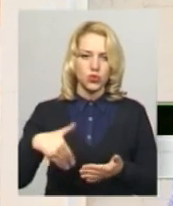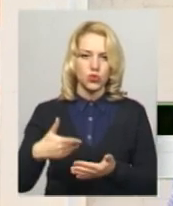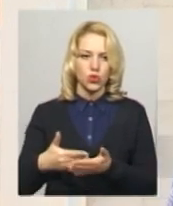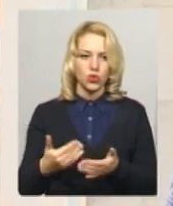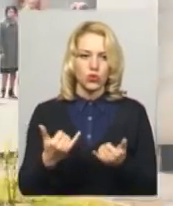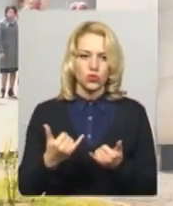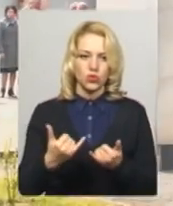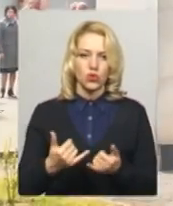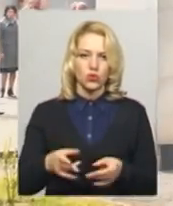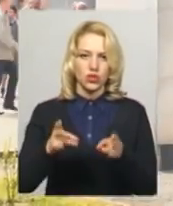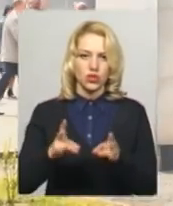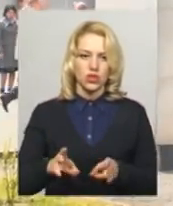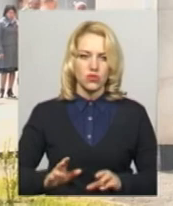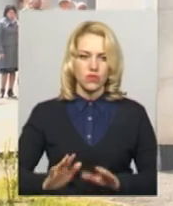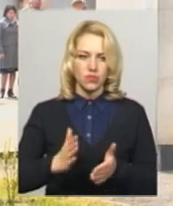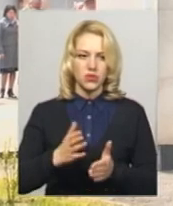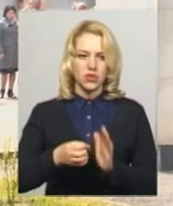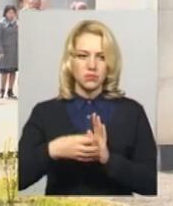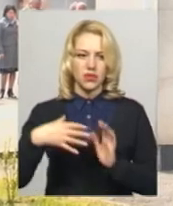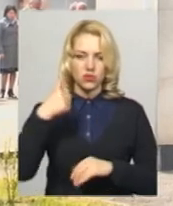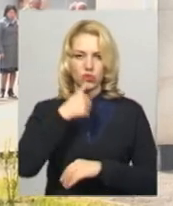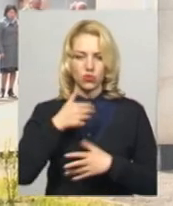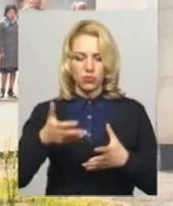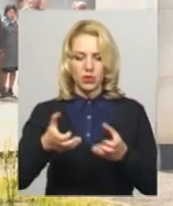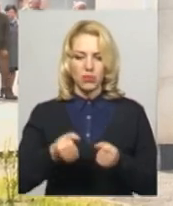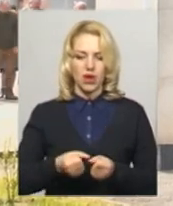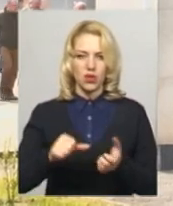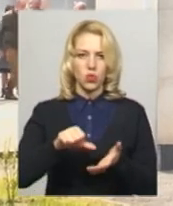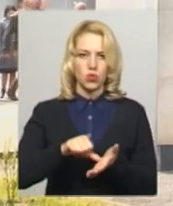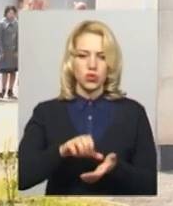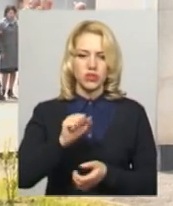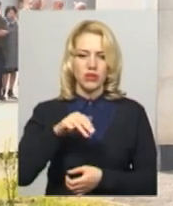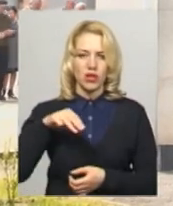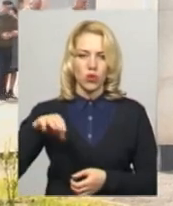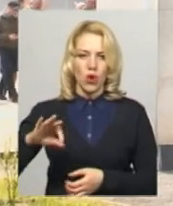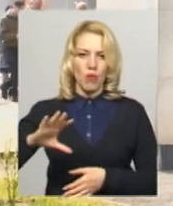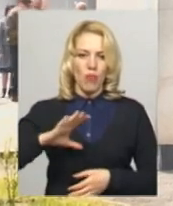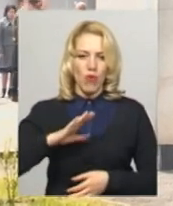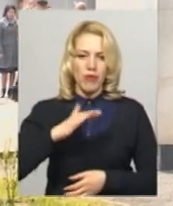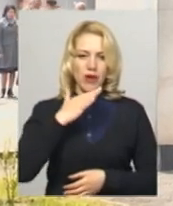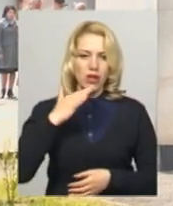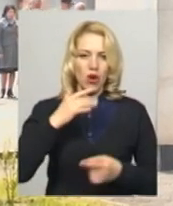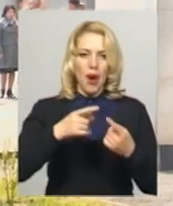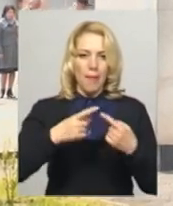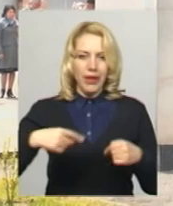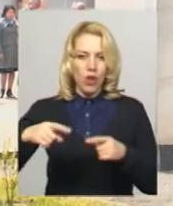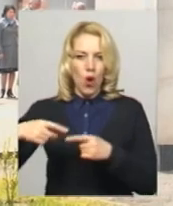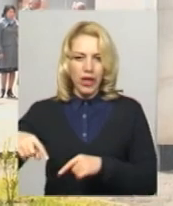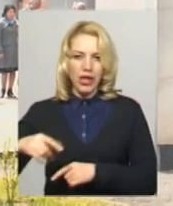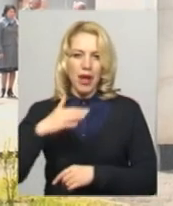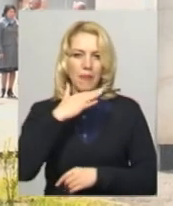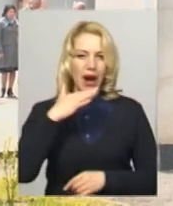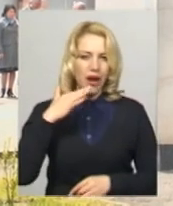нещасного випадку. З 2015 року приймає безпосередньо участь в антитерористичній операції, був не в одному підрозділі, дуже